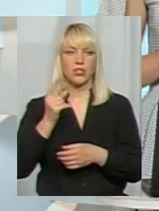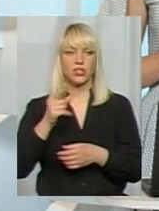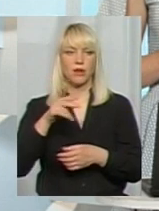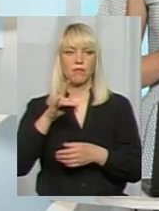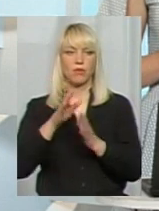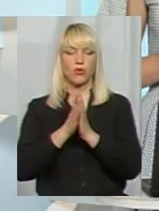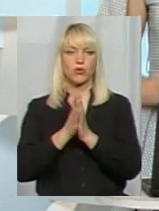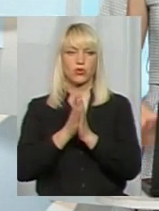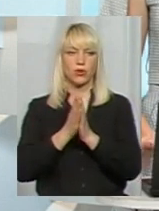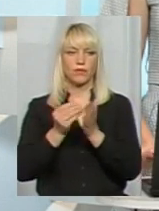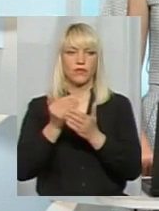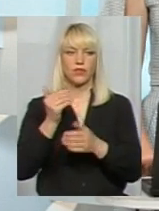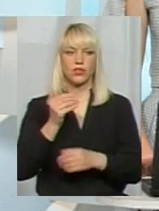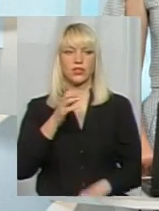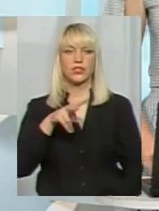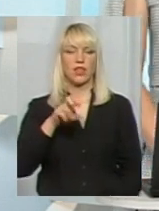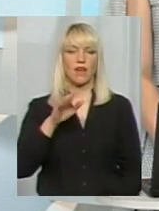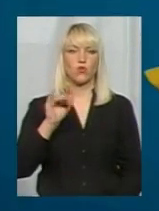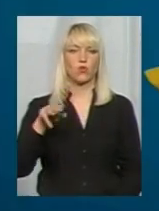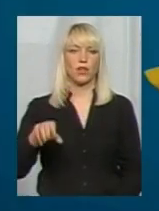прошу, від Ольги Славути.